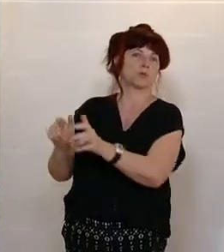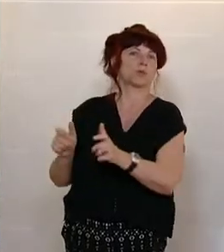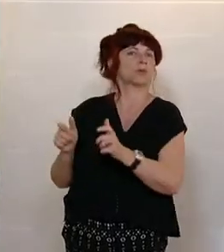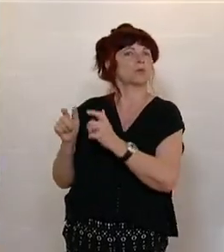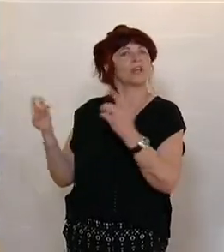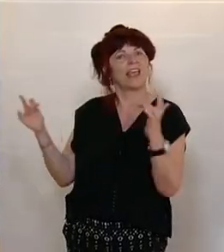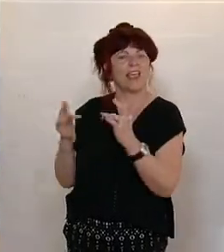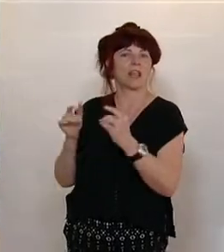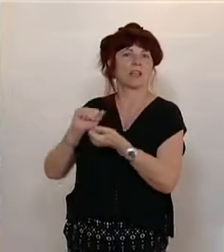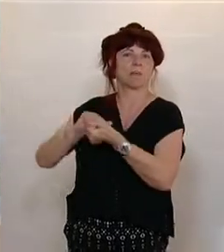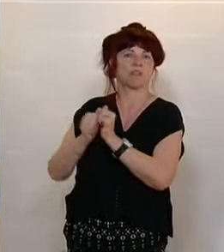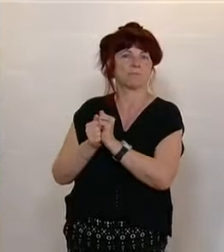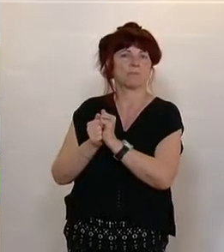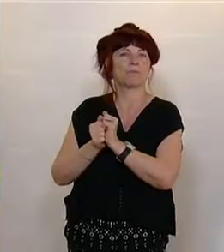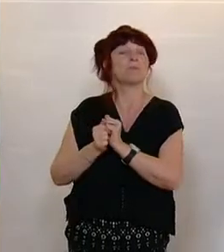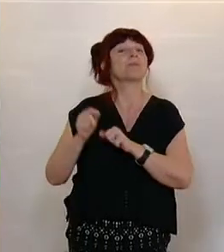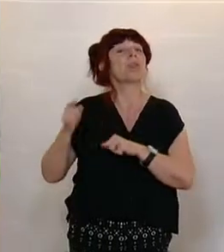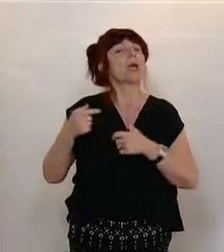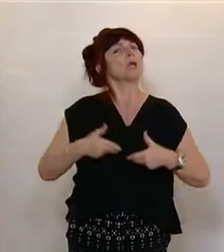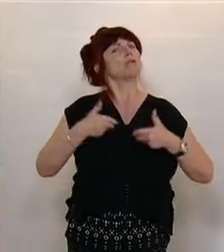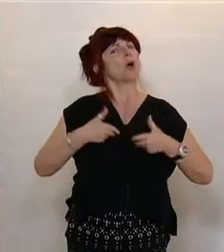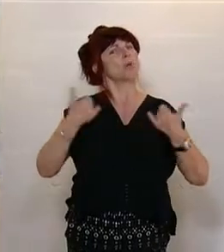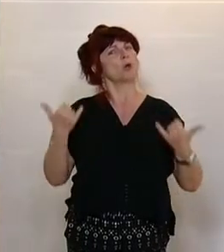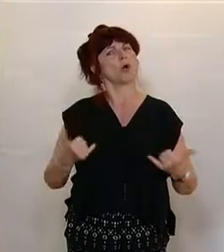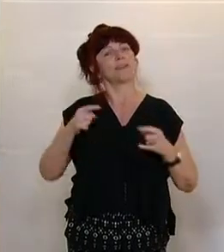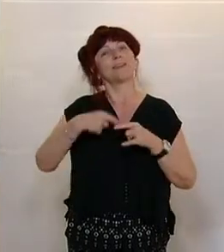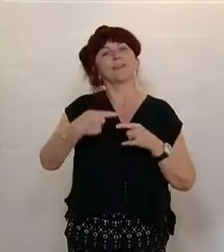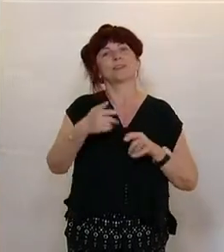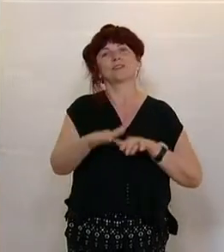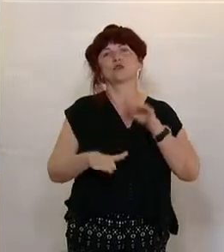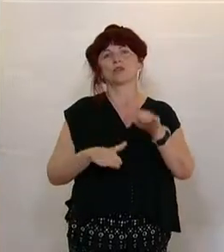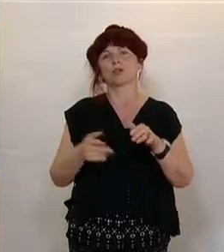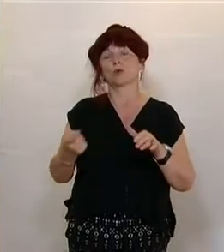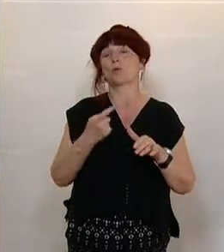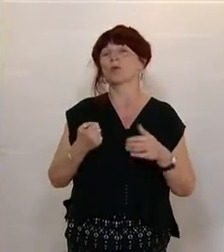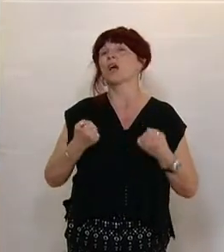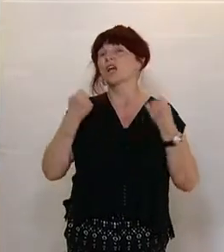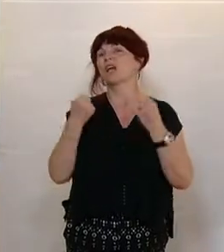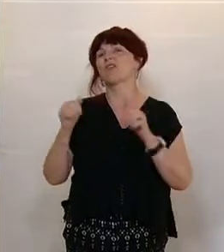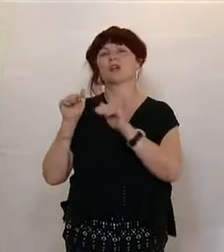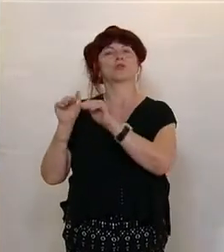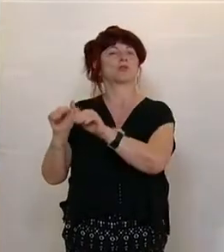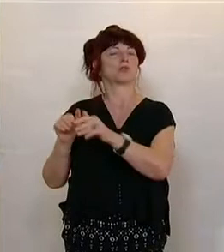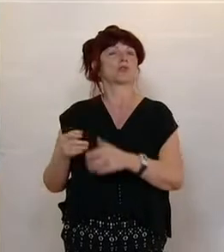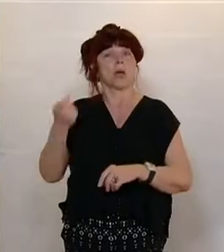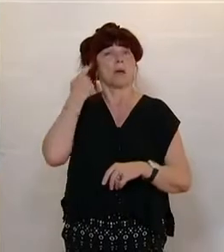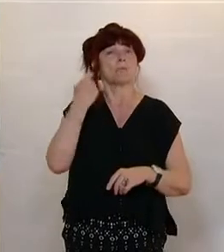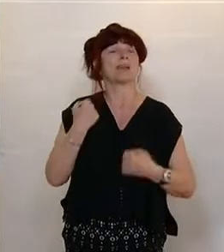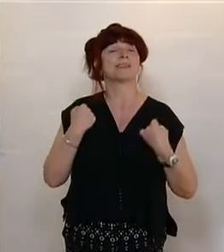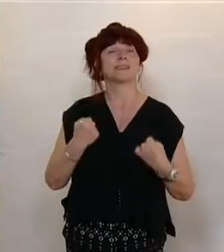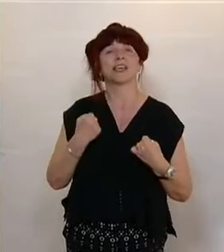Und ich freue mich, dass wir heute gemeinsam einen nächsten Schritt gehen können im Gewaltschutz, nämlich mit einer Änderung des